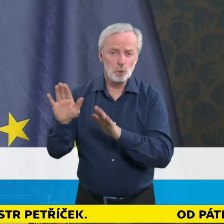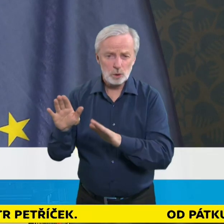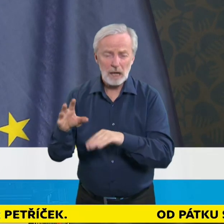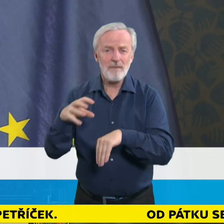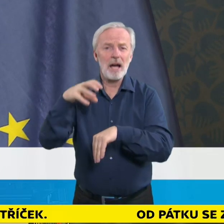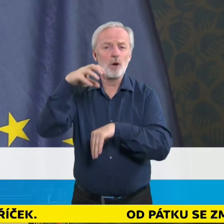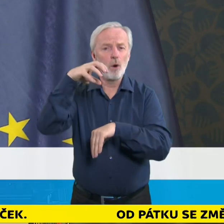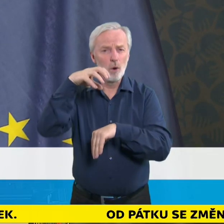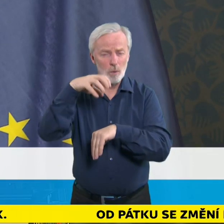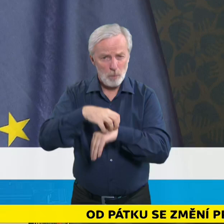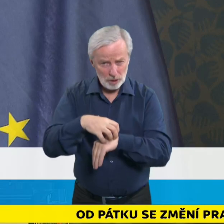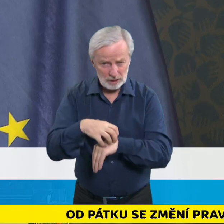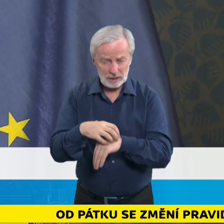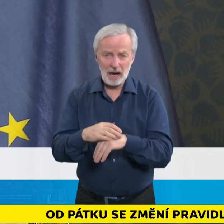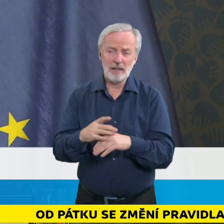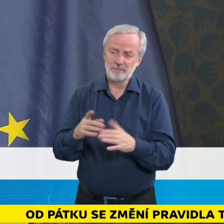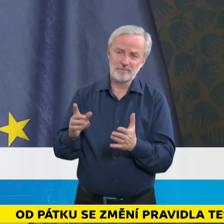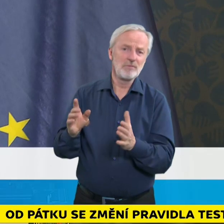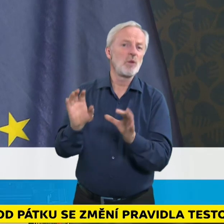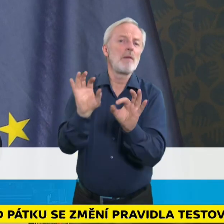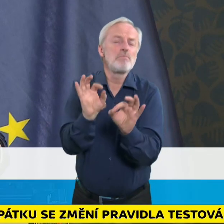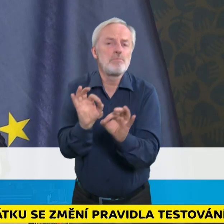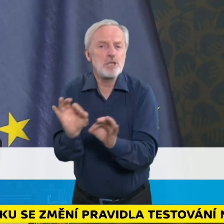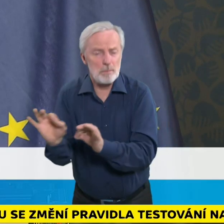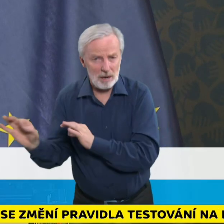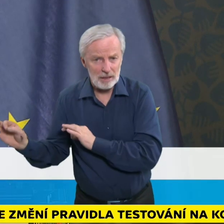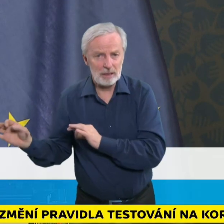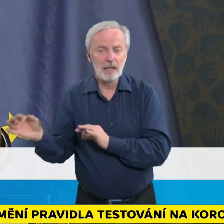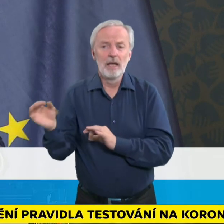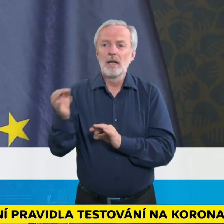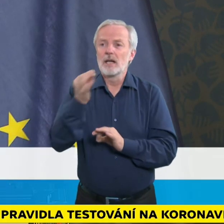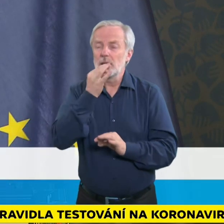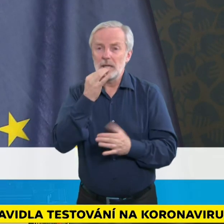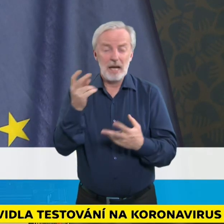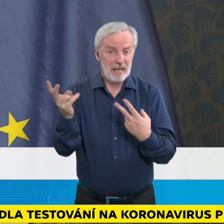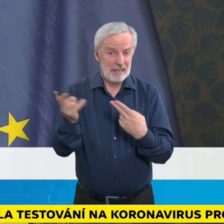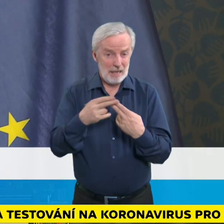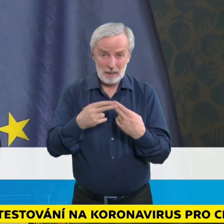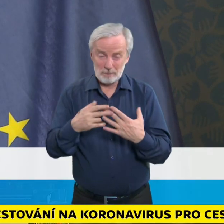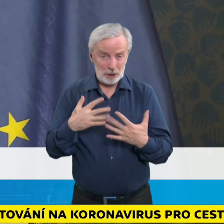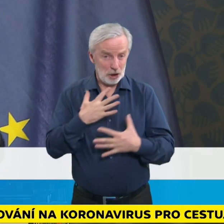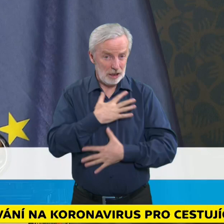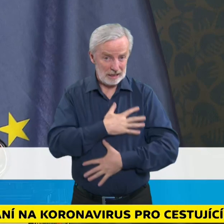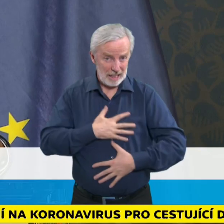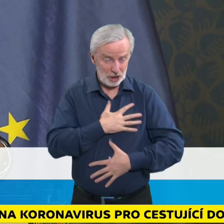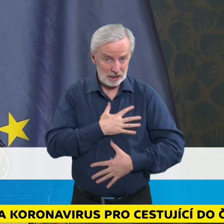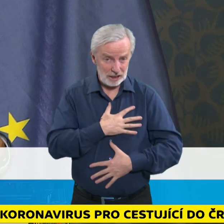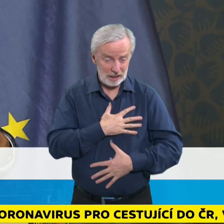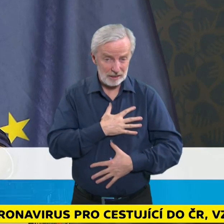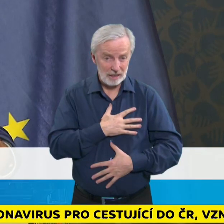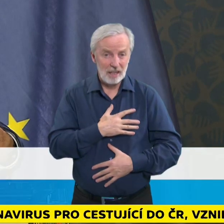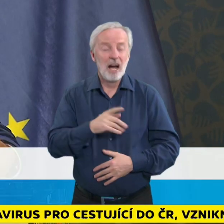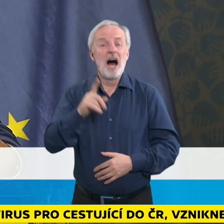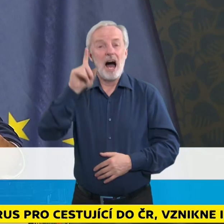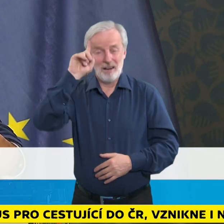ve chvíli, kdy nechcete, aby došlo k nějakému neštěstí. Běžná pojistka je vždycky svým způsobem nevýhodná. Vy si